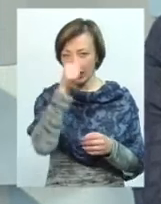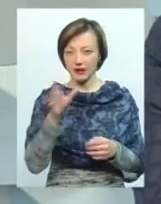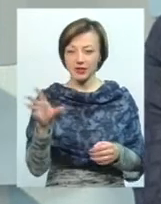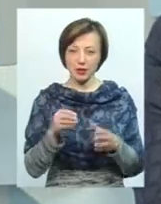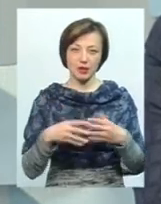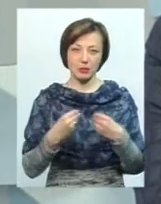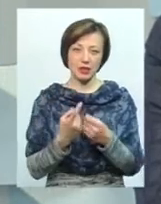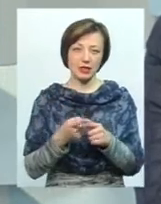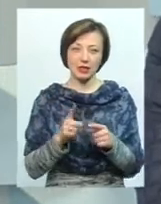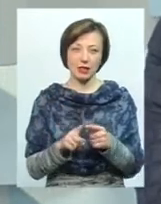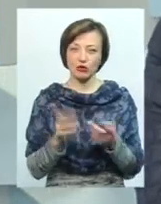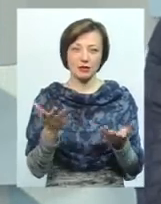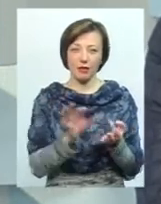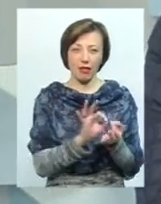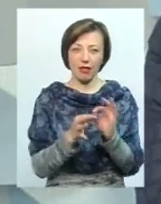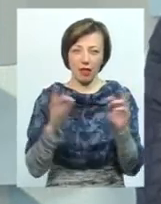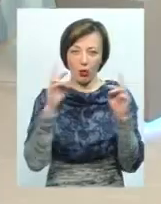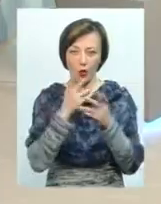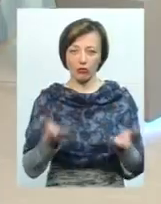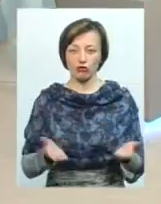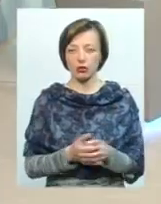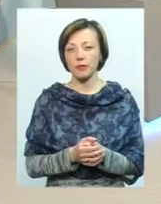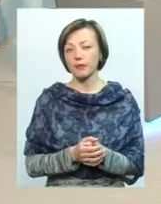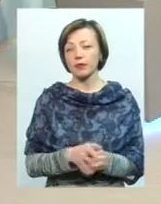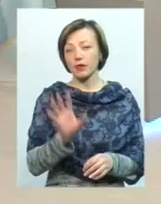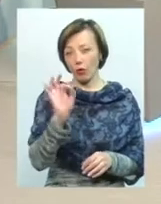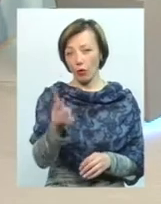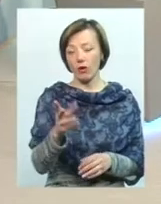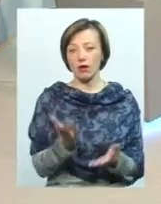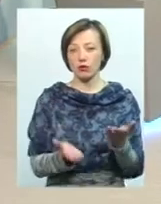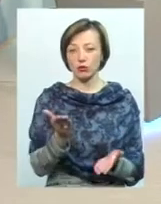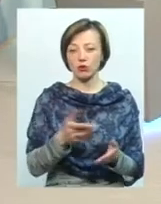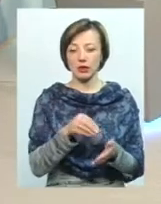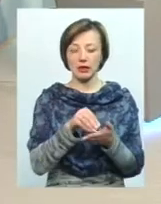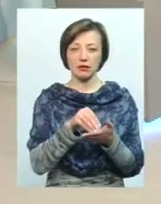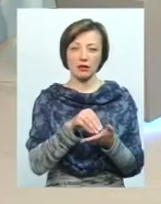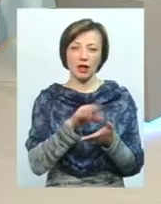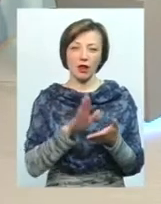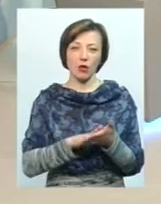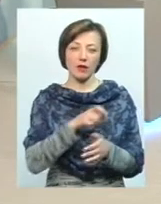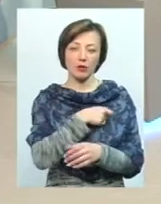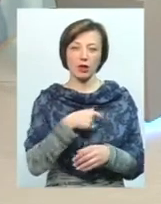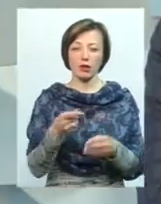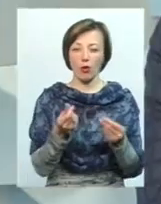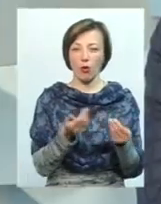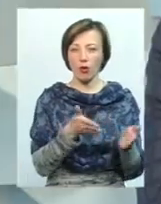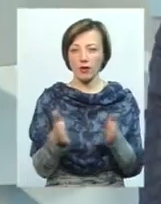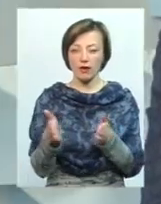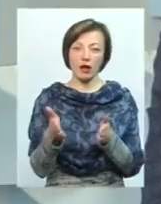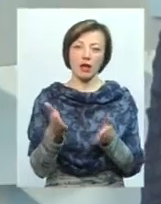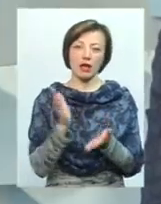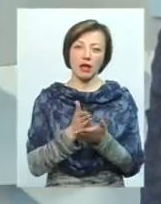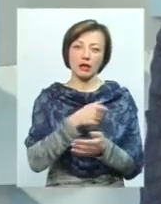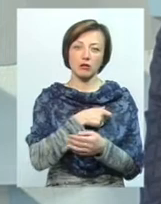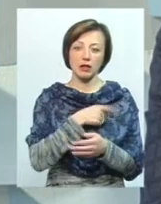Ну, тобто, це щось нелогічне. Окей, якщо там депутата ще є готівка задекларовано, якщо в немає ні готівки, нічого. Там є депутат,